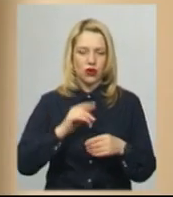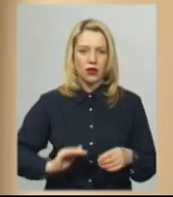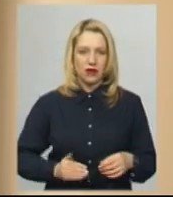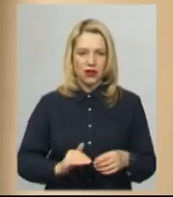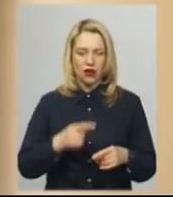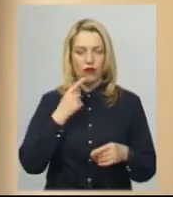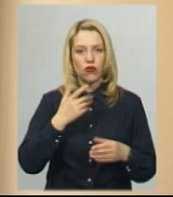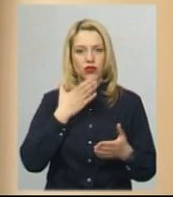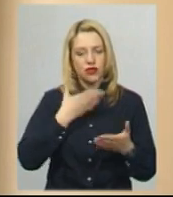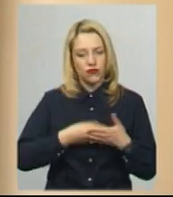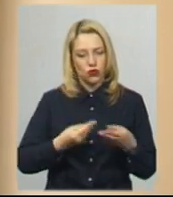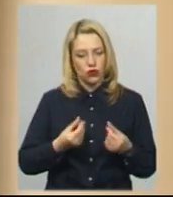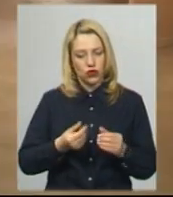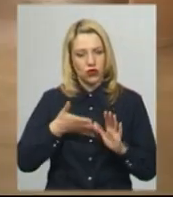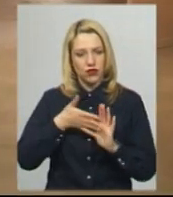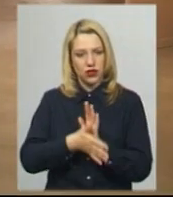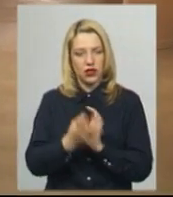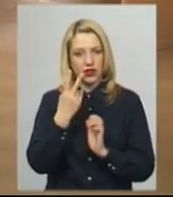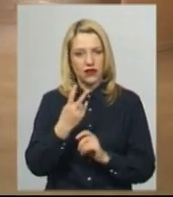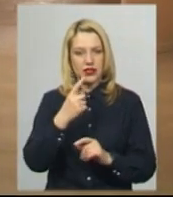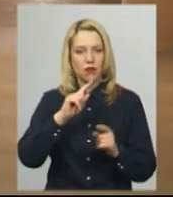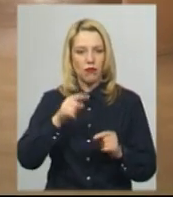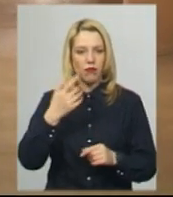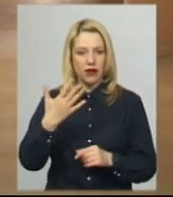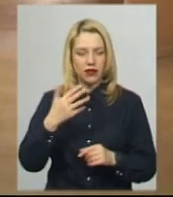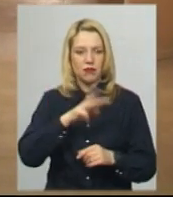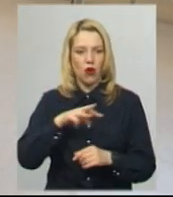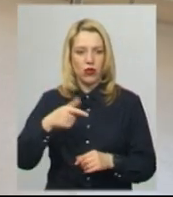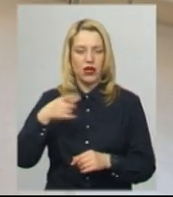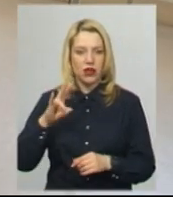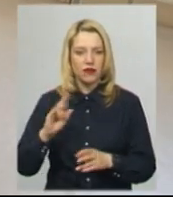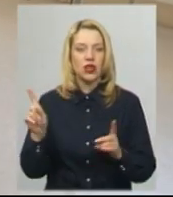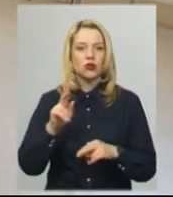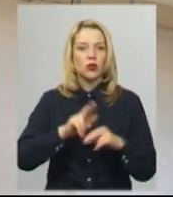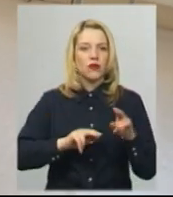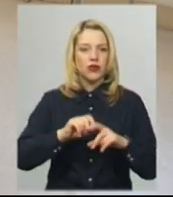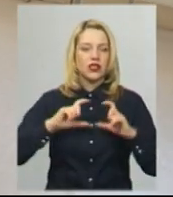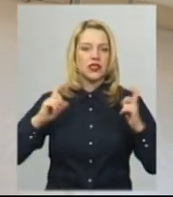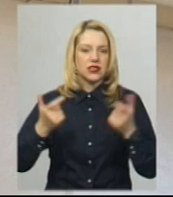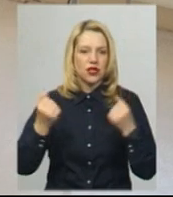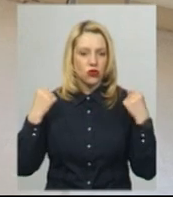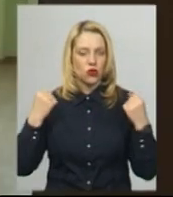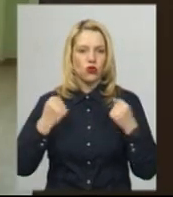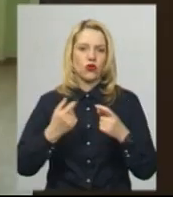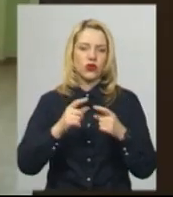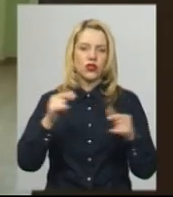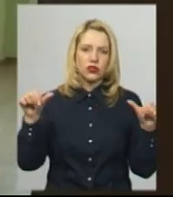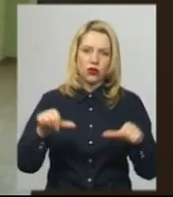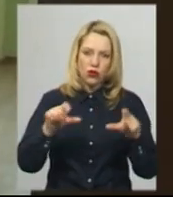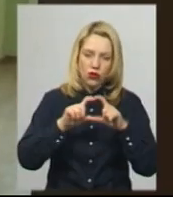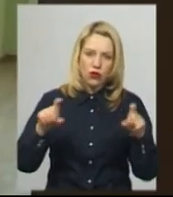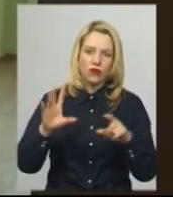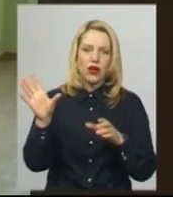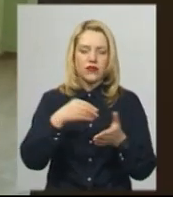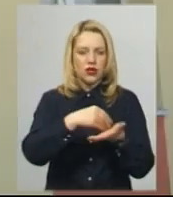кошти компанії. І до цього часу витратили 2,5 мільйони гривень. Та, щоб добудувати стадіон, спортивні майданчики, їдальню та закупити повністю все